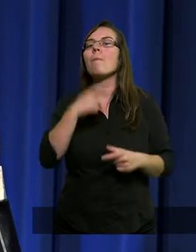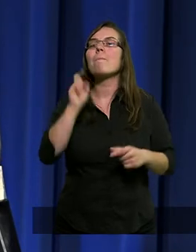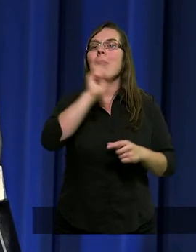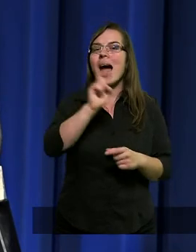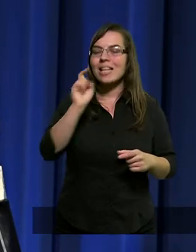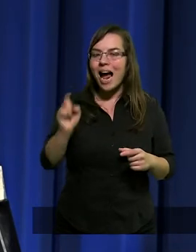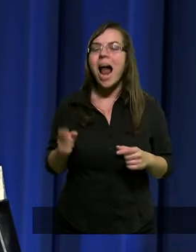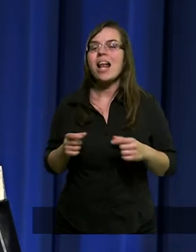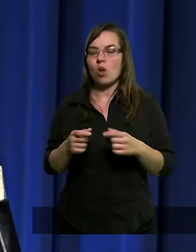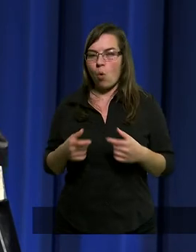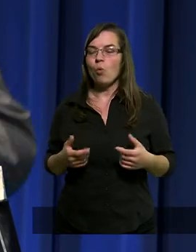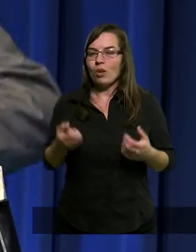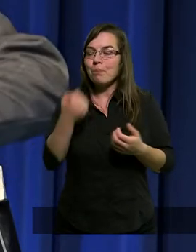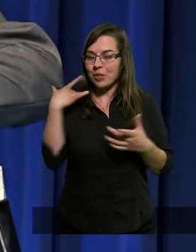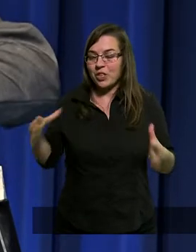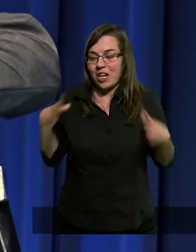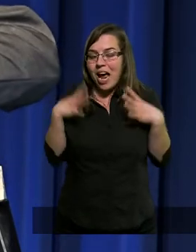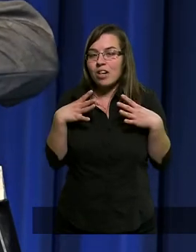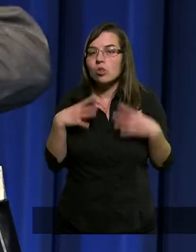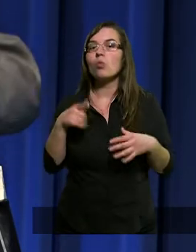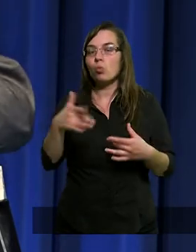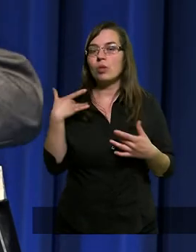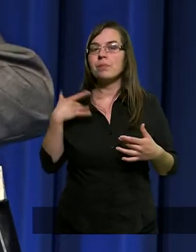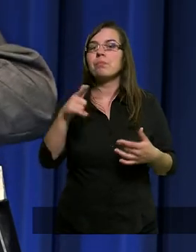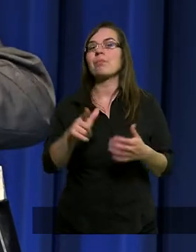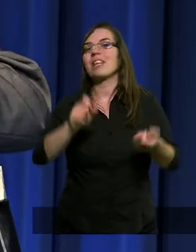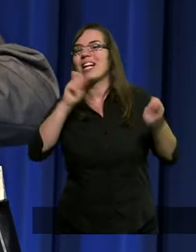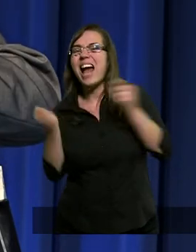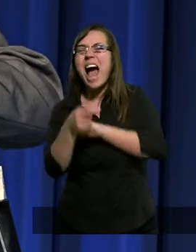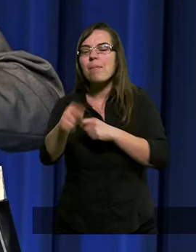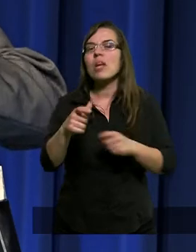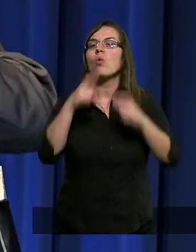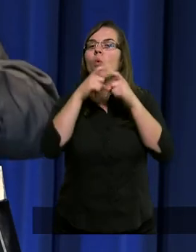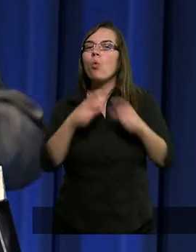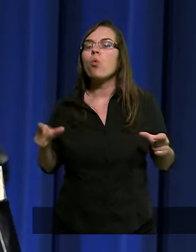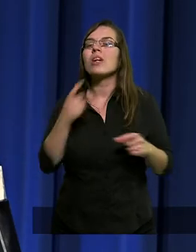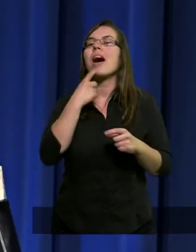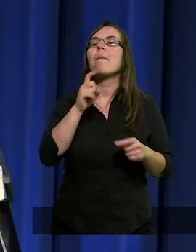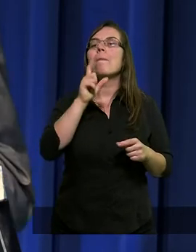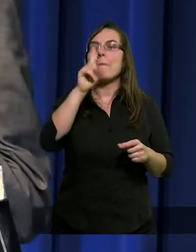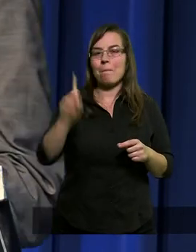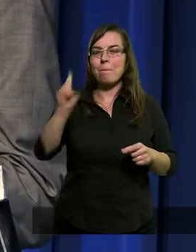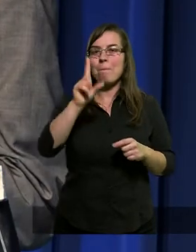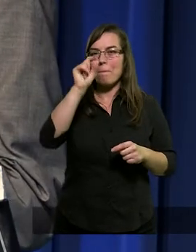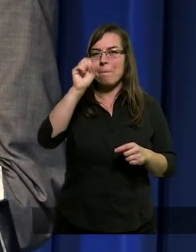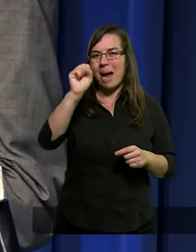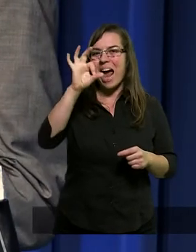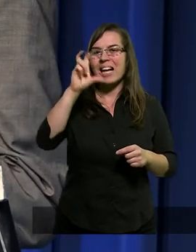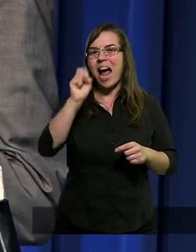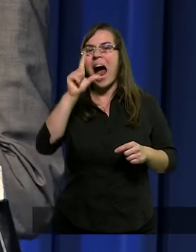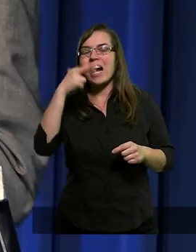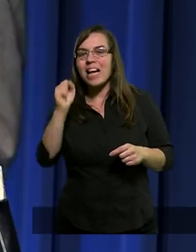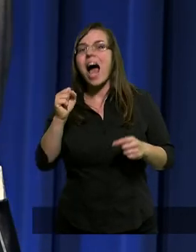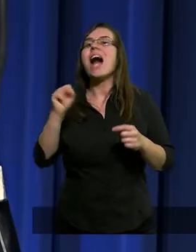paschalną przeżył. Właściwie to zamienił tą ucztę paschalną, starotestamentową